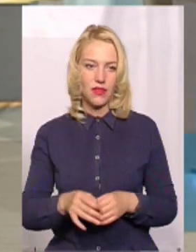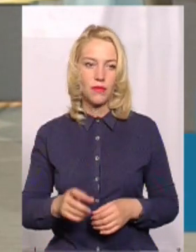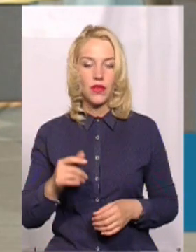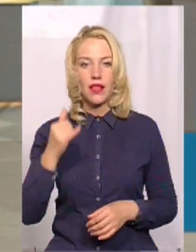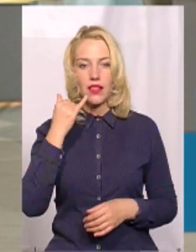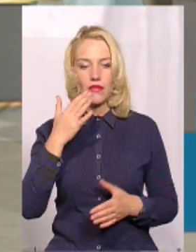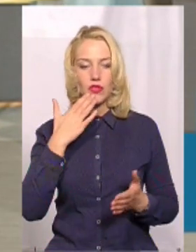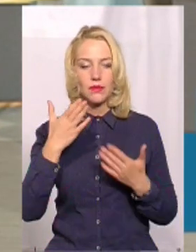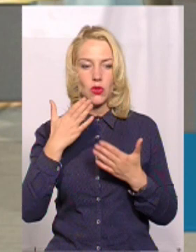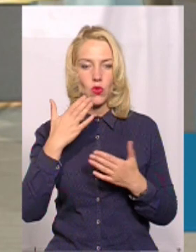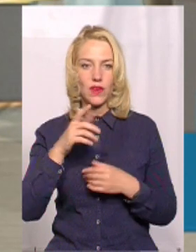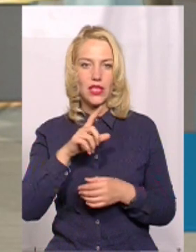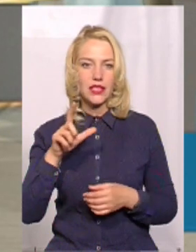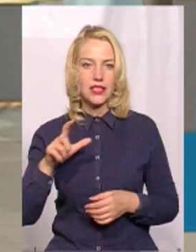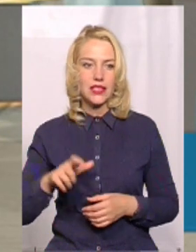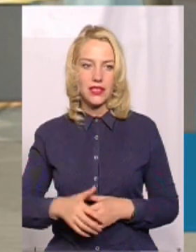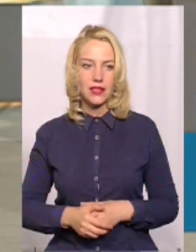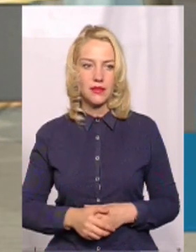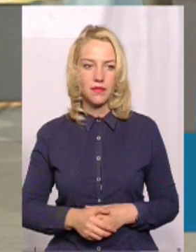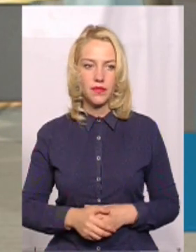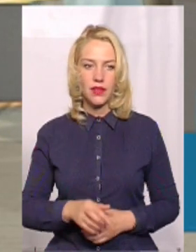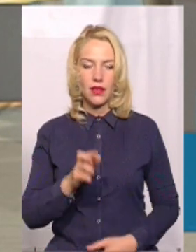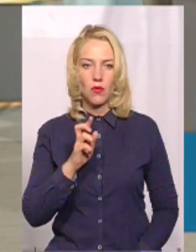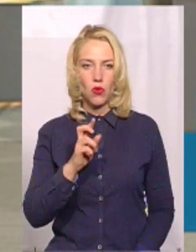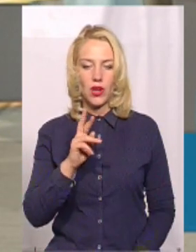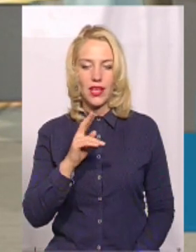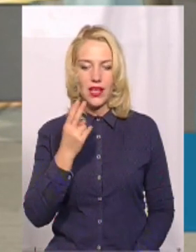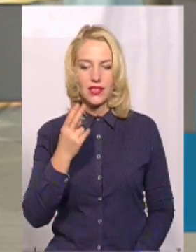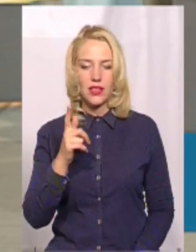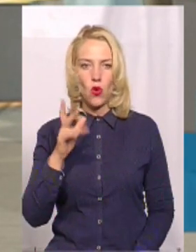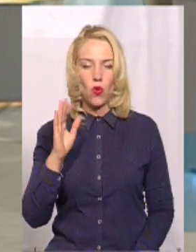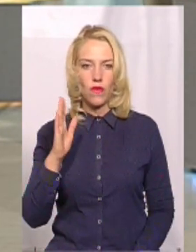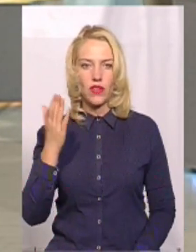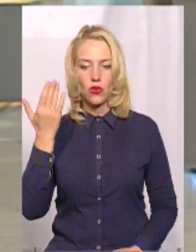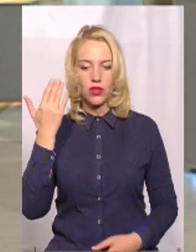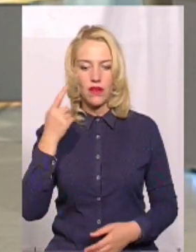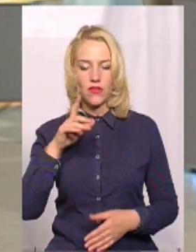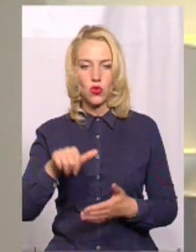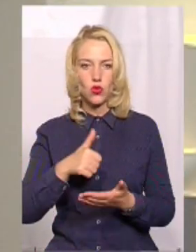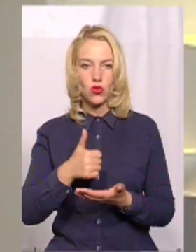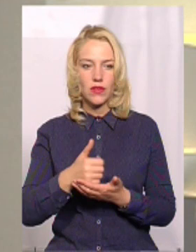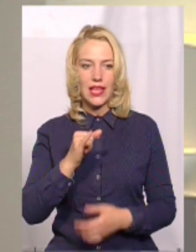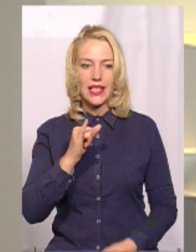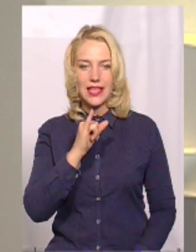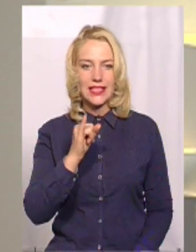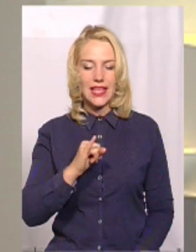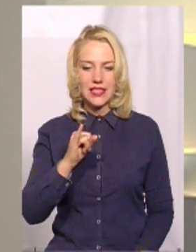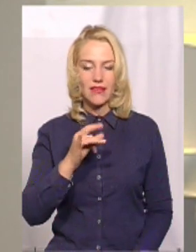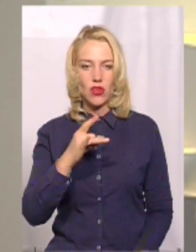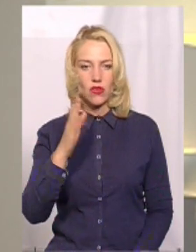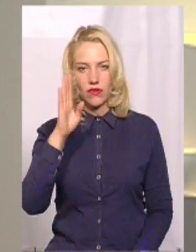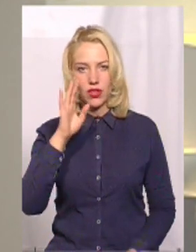телефоном поспілкувалися із Борисом Яцковим. Донедавна він очолював Ізяславський район. Він пояснив